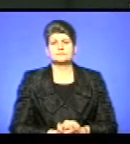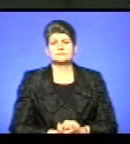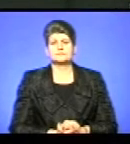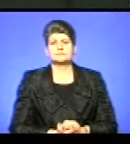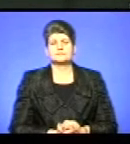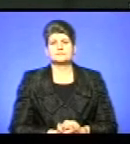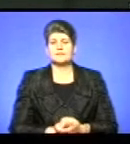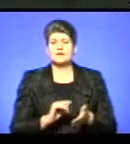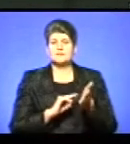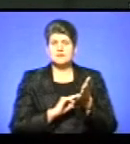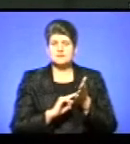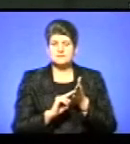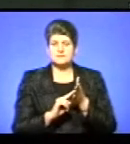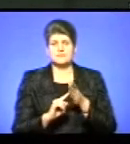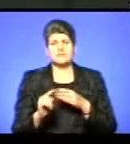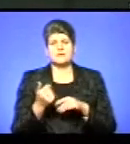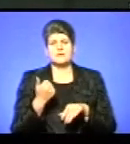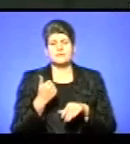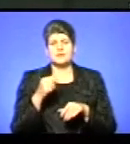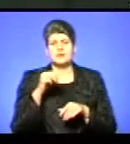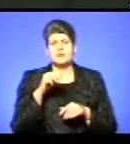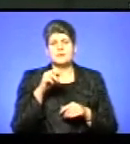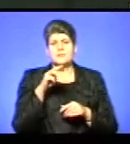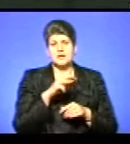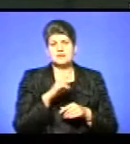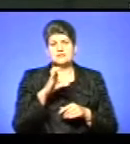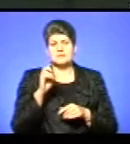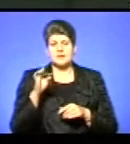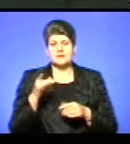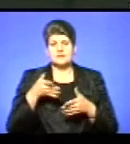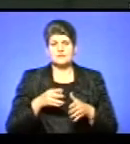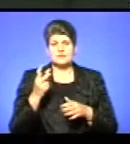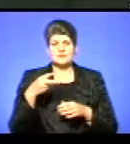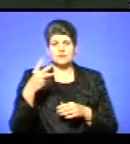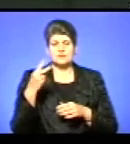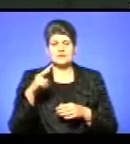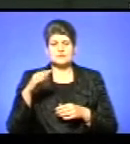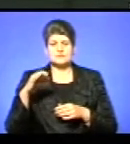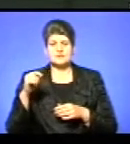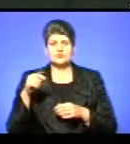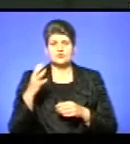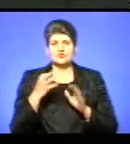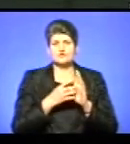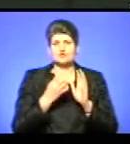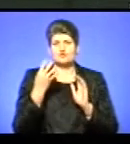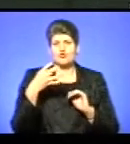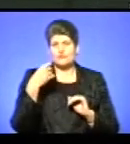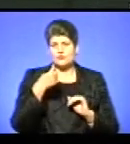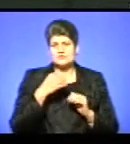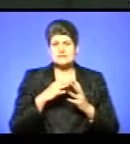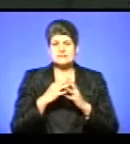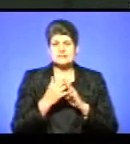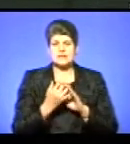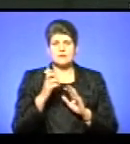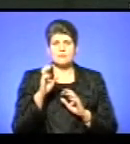Зазначу, преосвящений владика Михаїл Сабрига народився 22 листопада 1940 року у селі Бортків